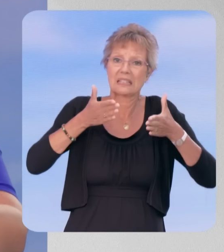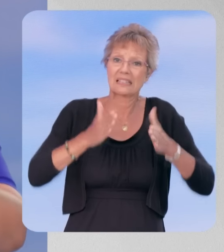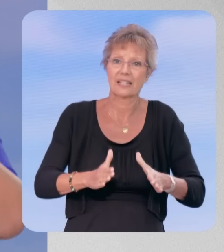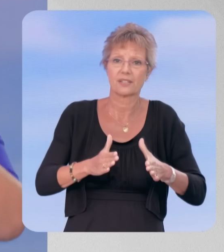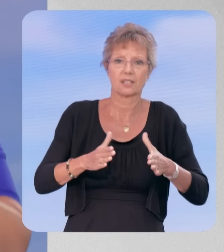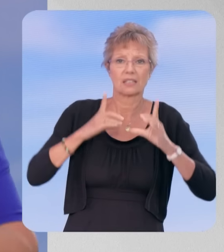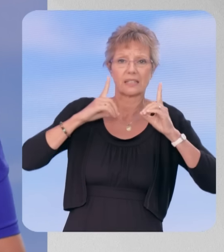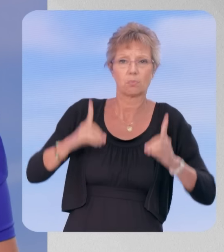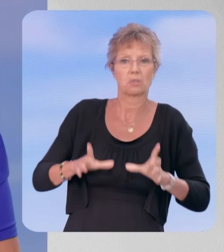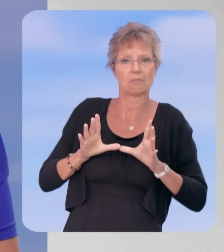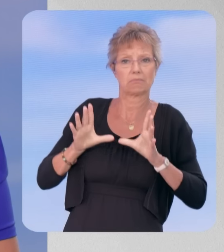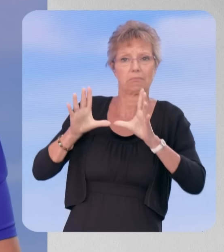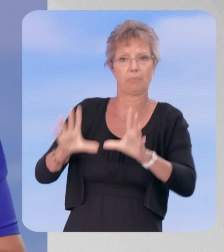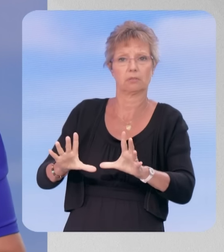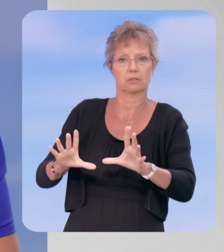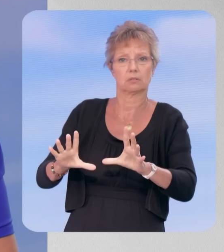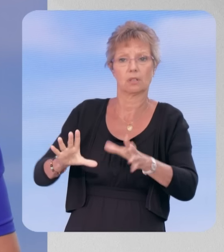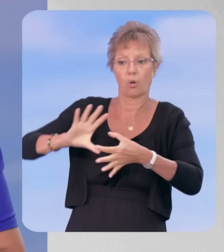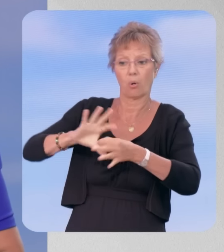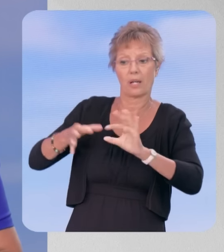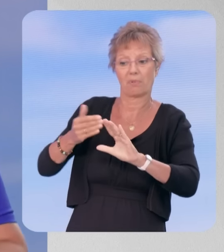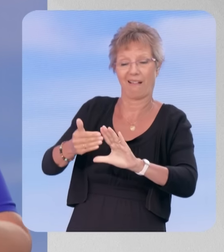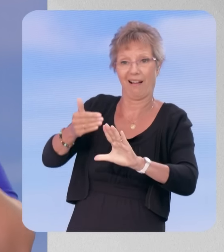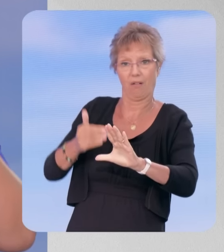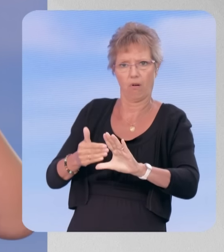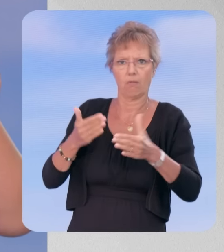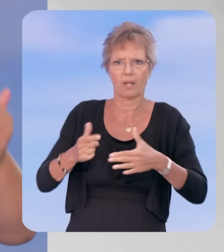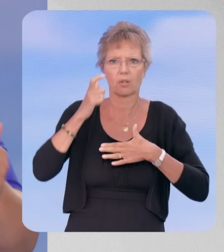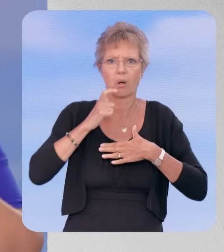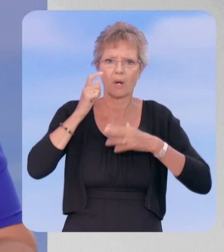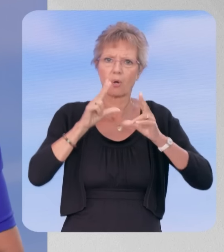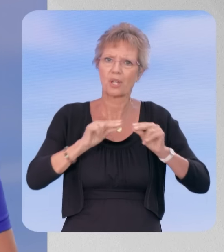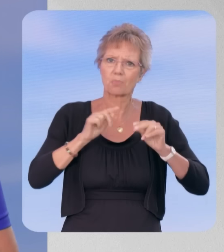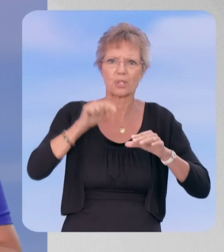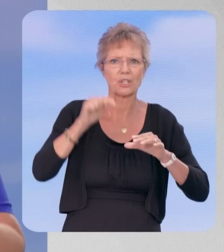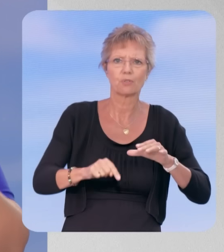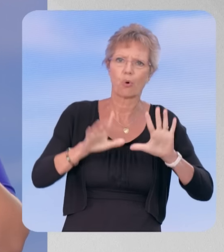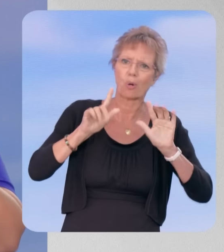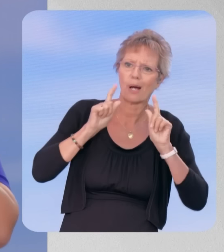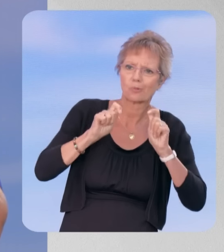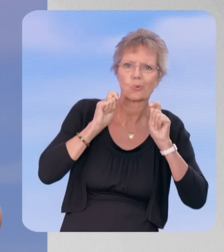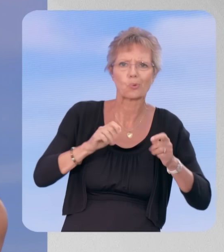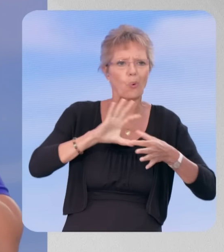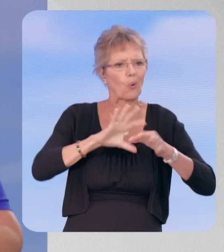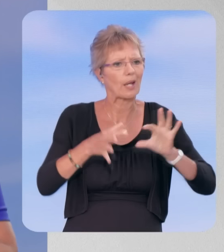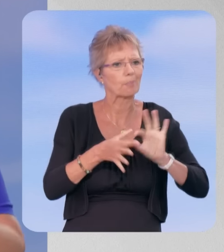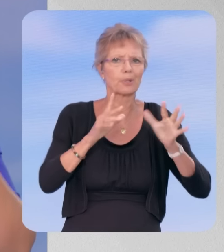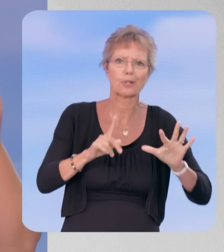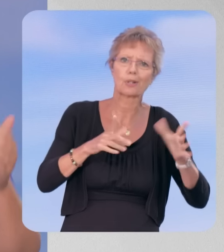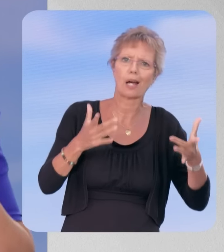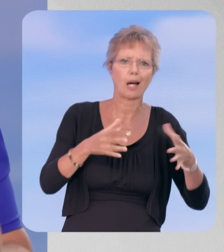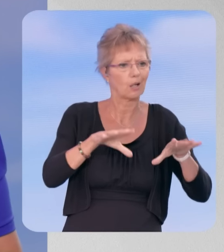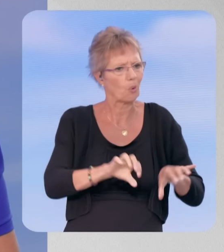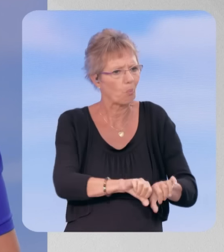dissolution juste avant les Jeux Olympiques et qui maintenant nous explique qu'il faudrait faire une trêve pour les Jeux Olympiques, une trêve pendant la rentrée scolaire,